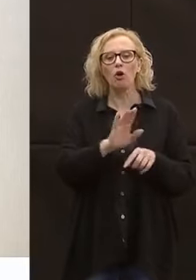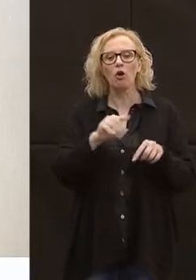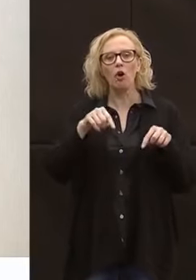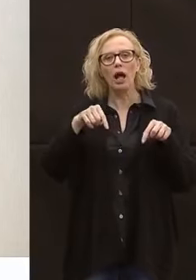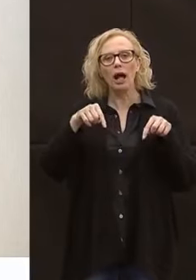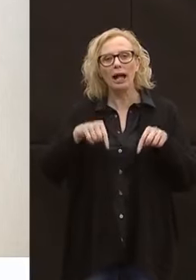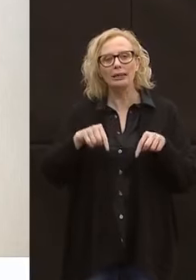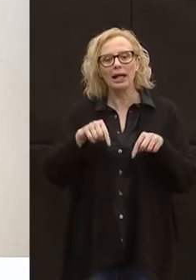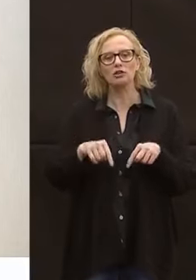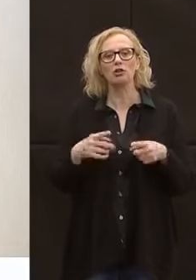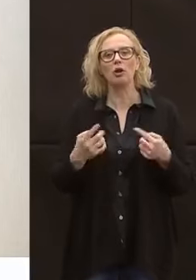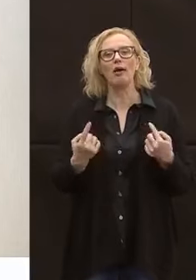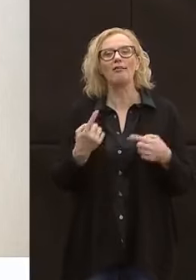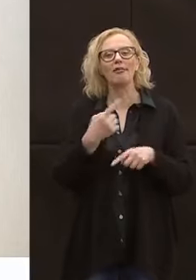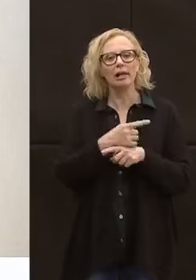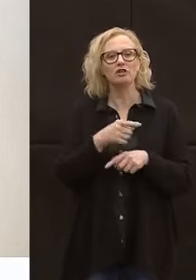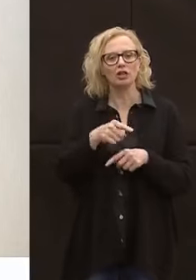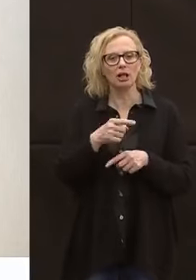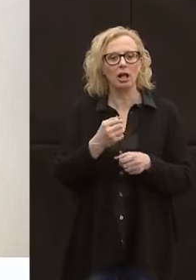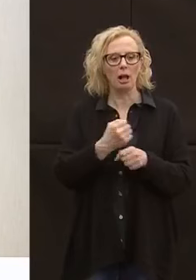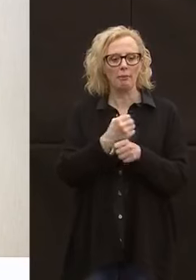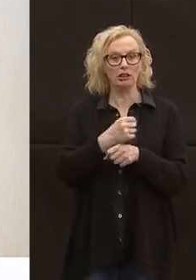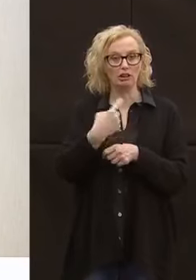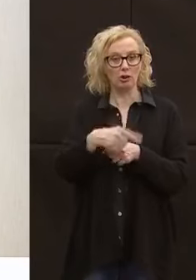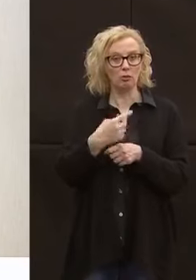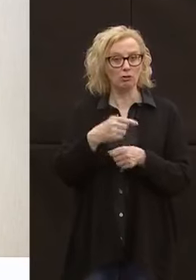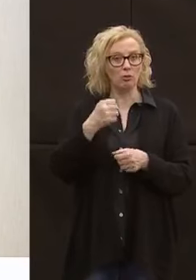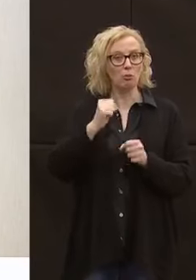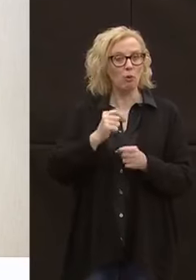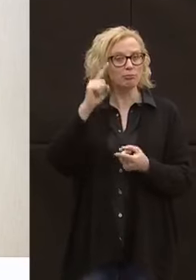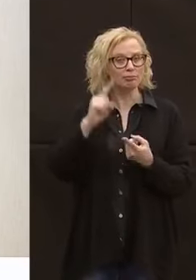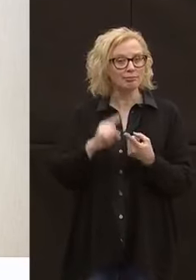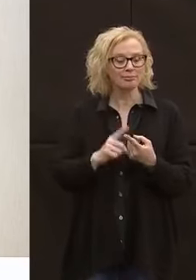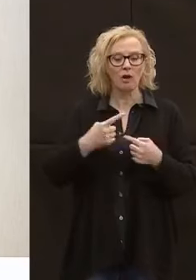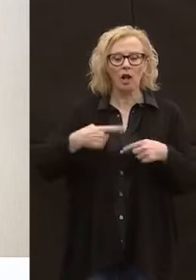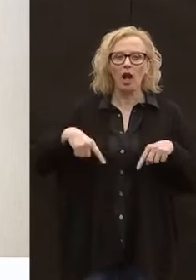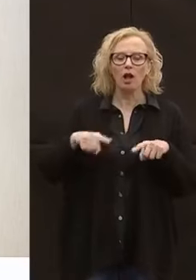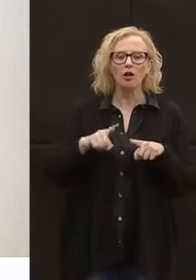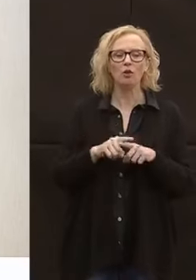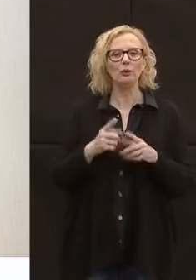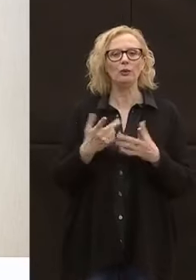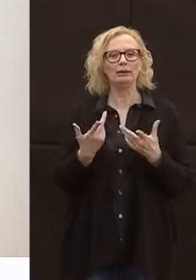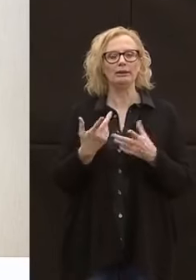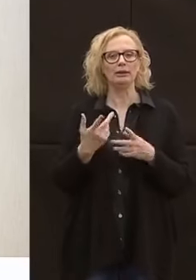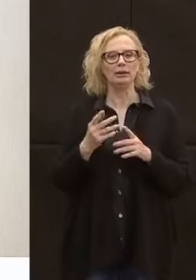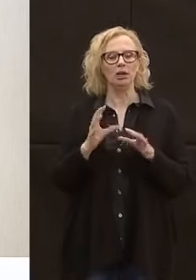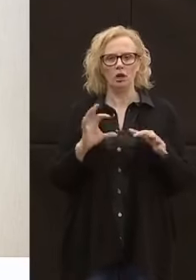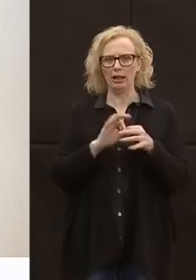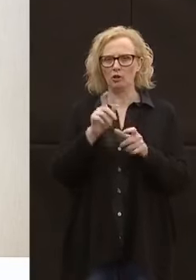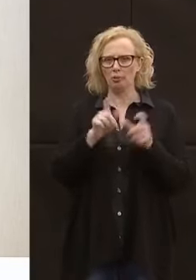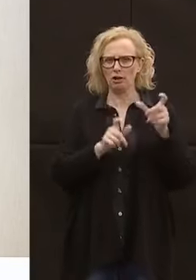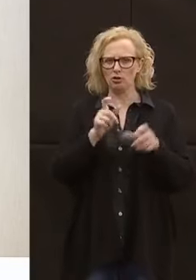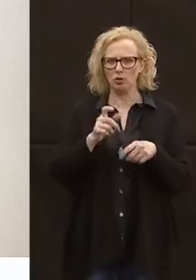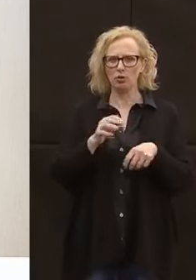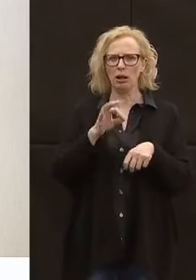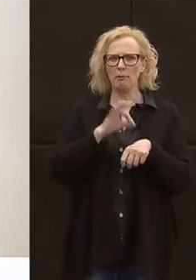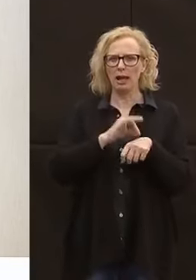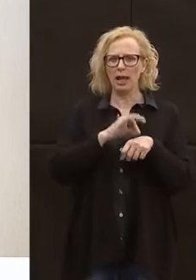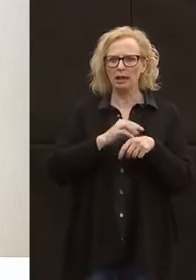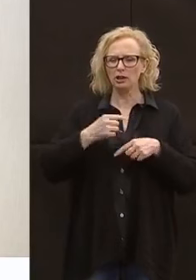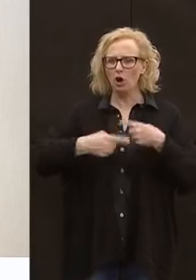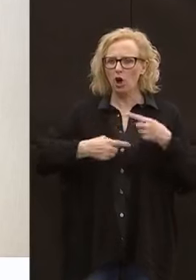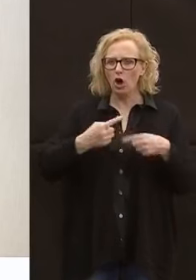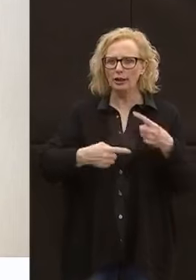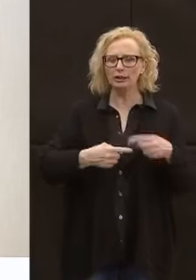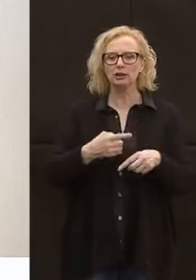ci possono essere delle situazioni di carenza sul mercato. Noi ci facciamo carico, rispetto soprattutto ai cronici, alle persone che devono